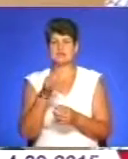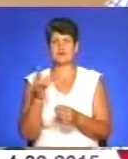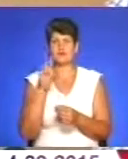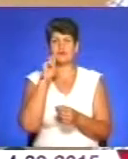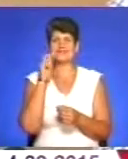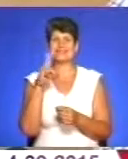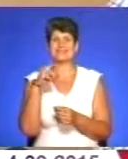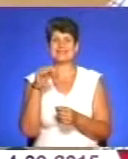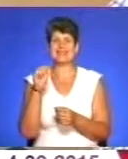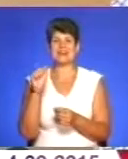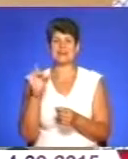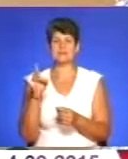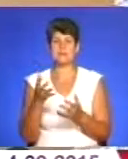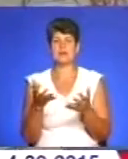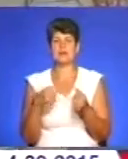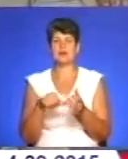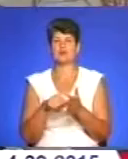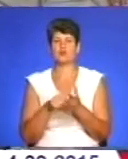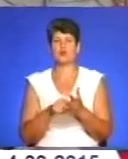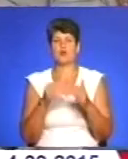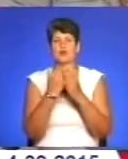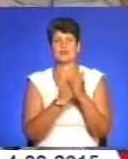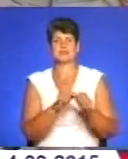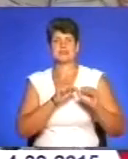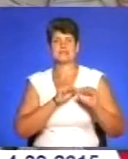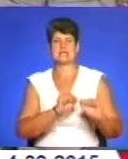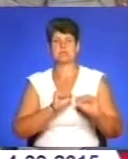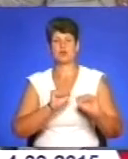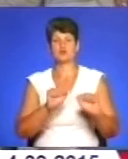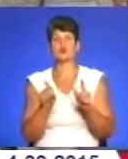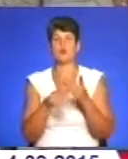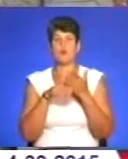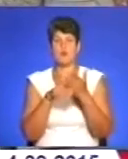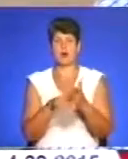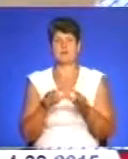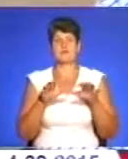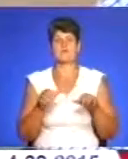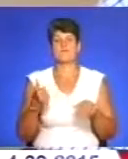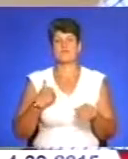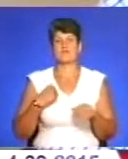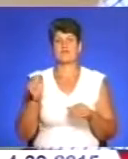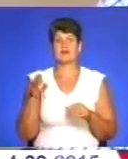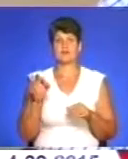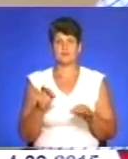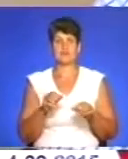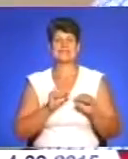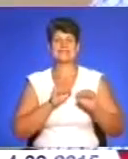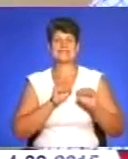українська діаспора в Австралії бере участь в програмі «Захист патріотів», чим допомагає воїнам АТО. «Захист патріотів – це